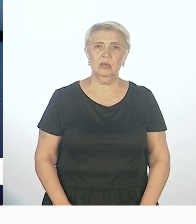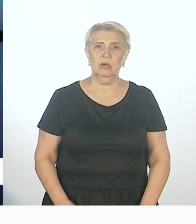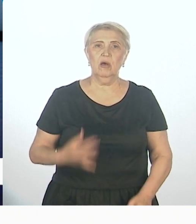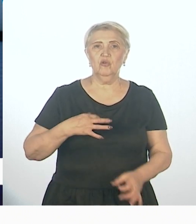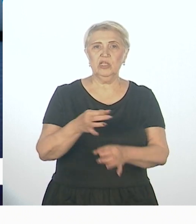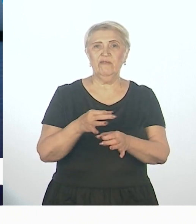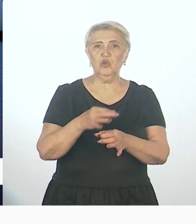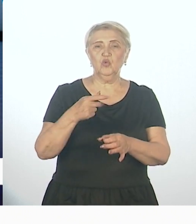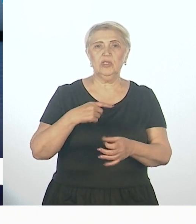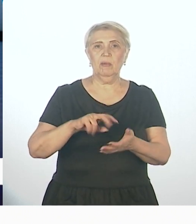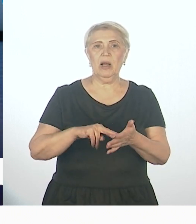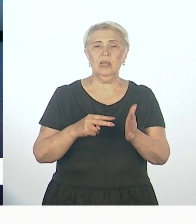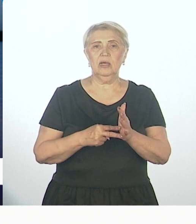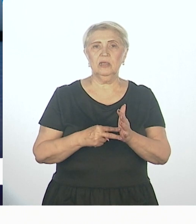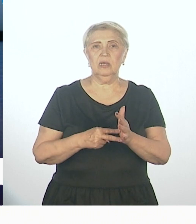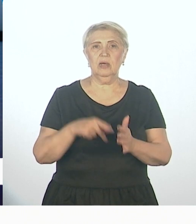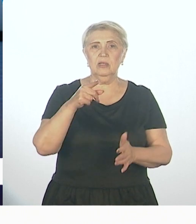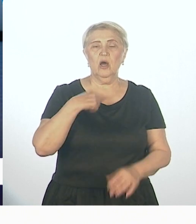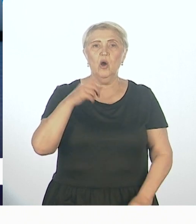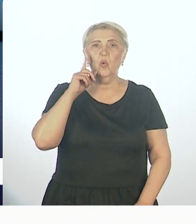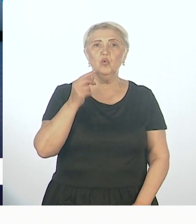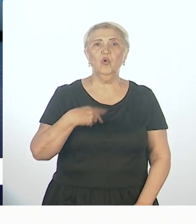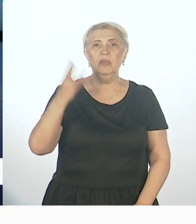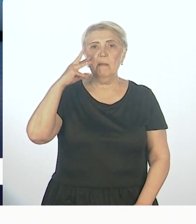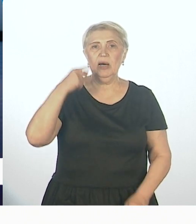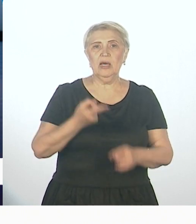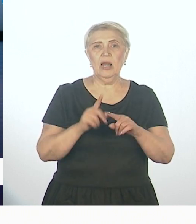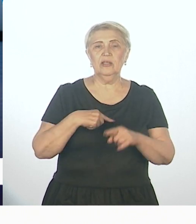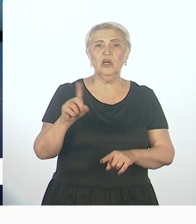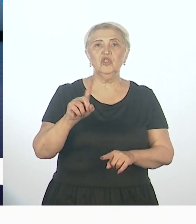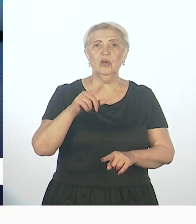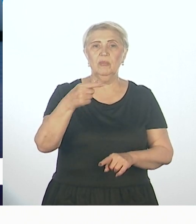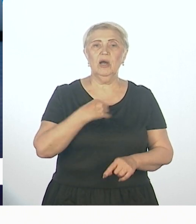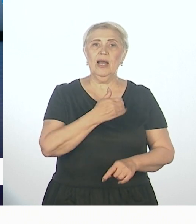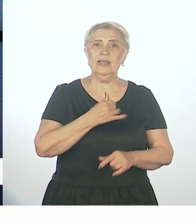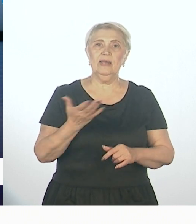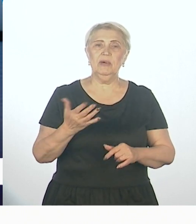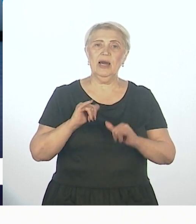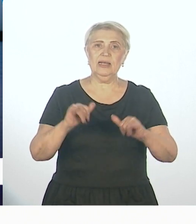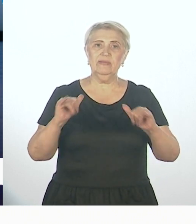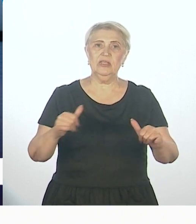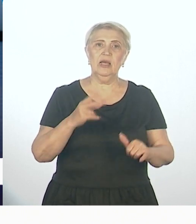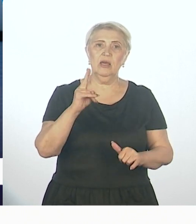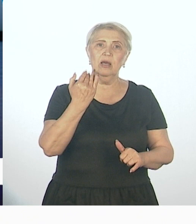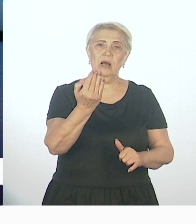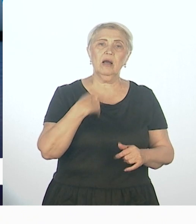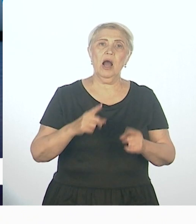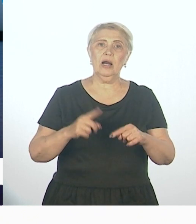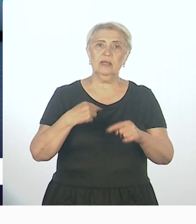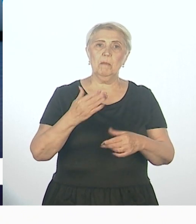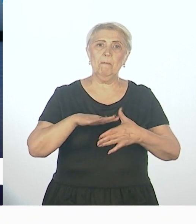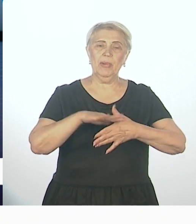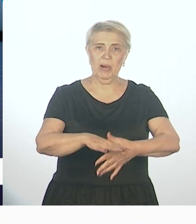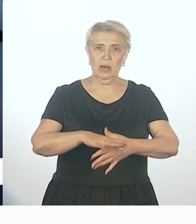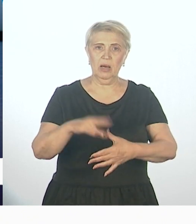модель, хочется сразу добавить, она удобна чем? И мы хотели бы ее развитию, как родители, и помогая. Потому что